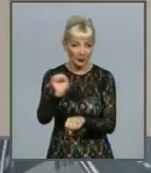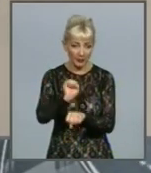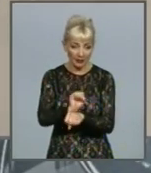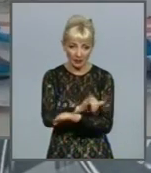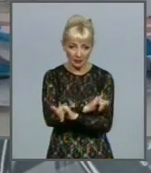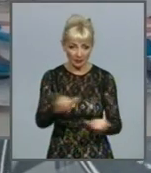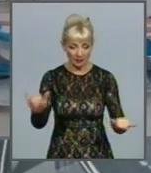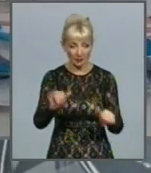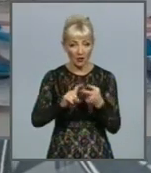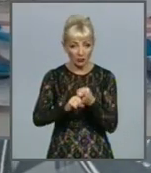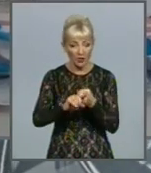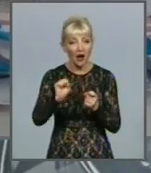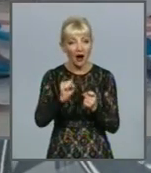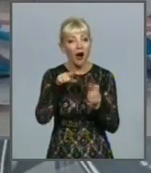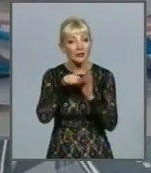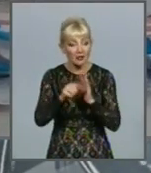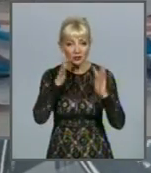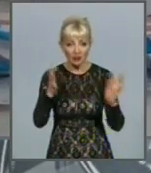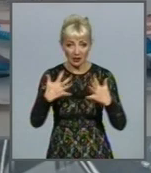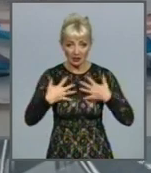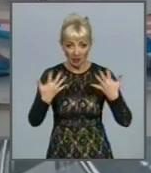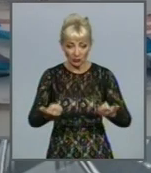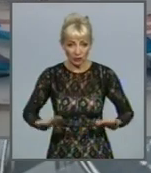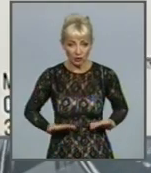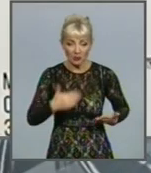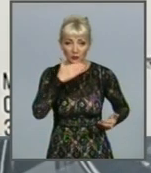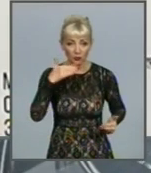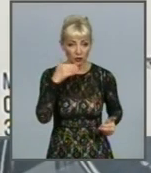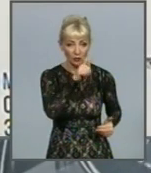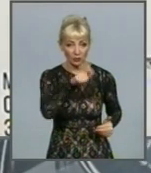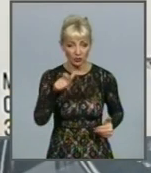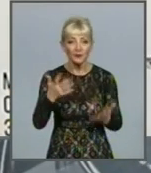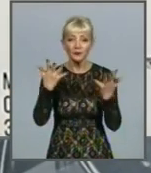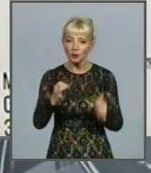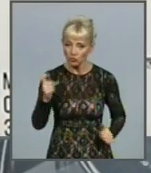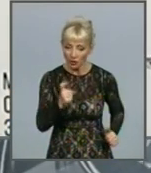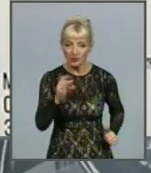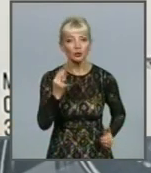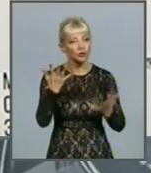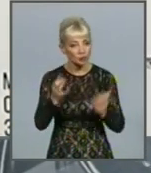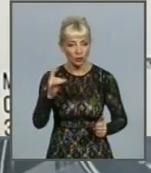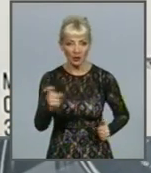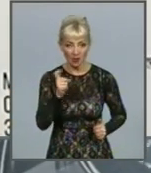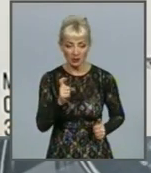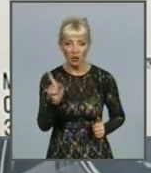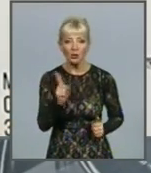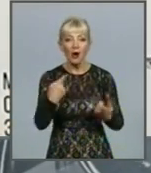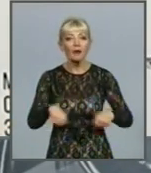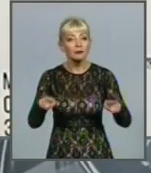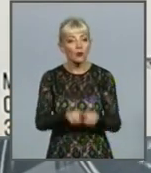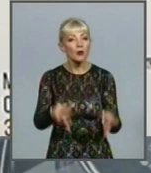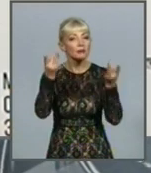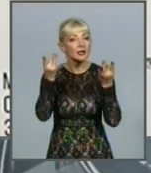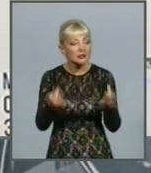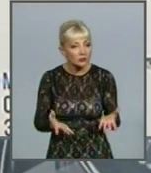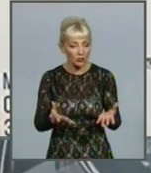коронавірусу, а значить зберегти здоров'я і життя багатьох людей. Ще раз і ще раз, що від такої простої і